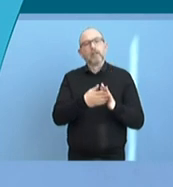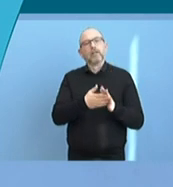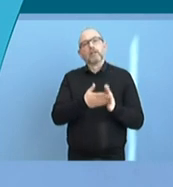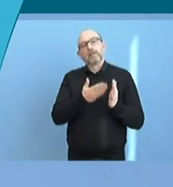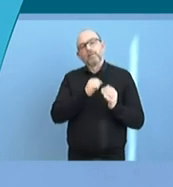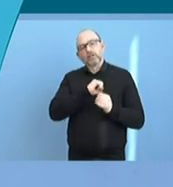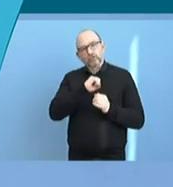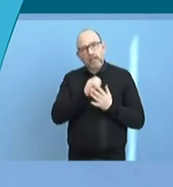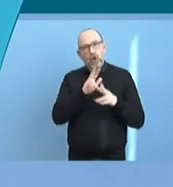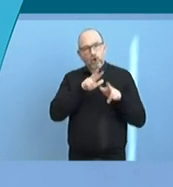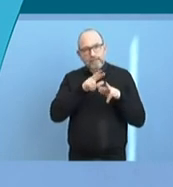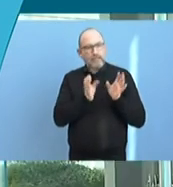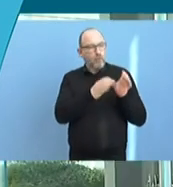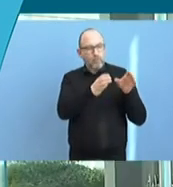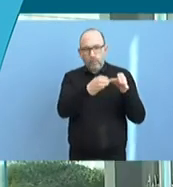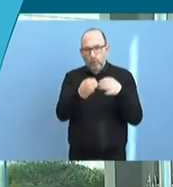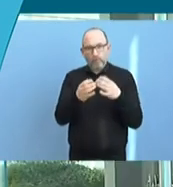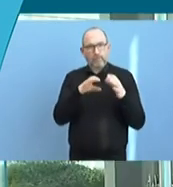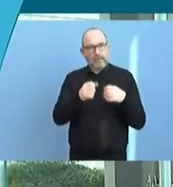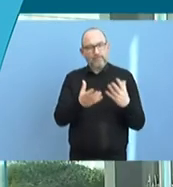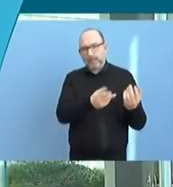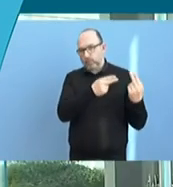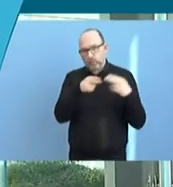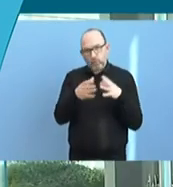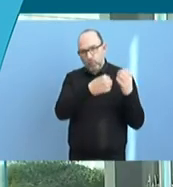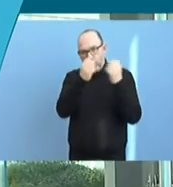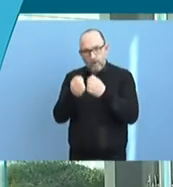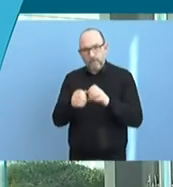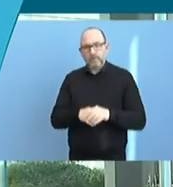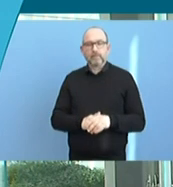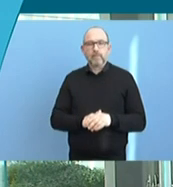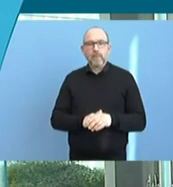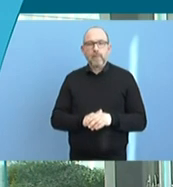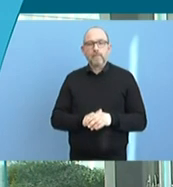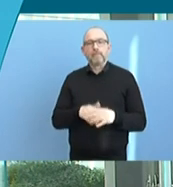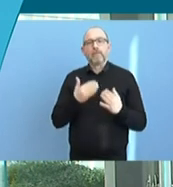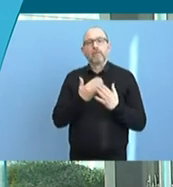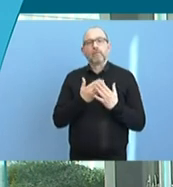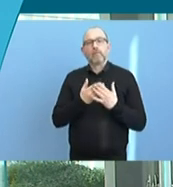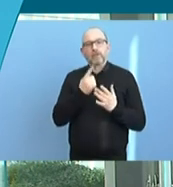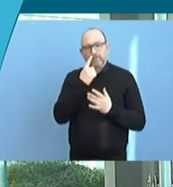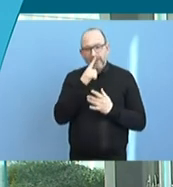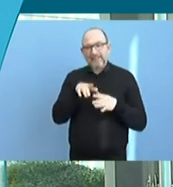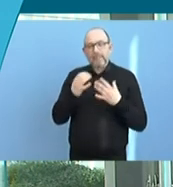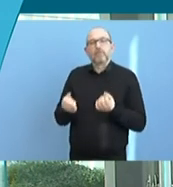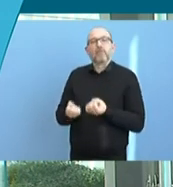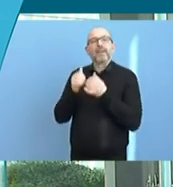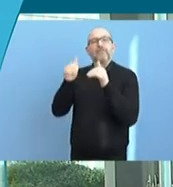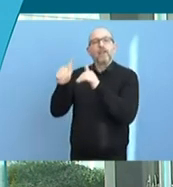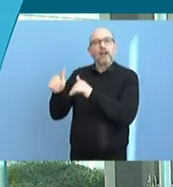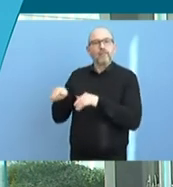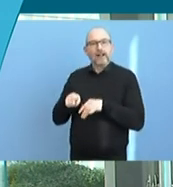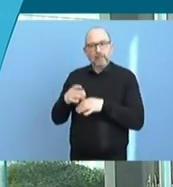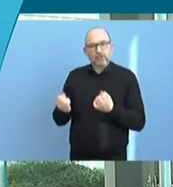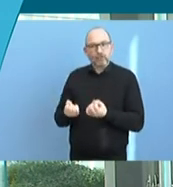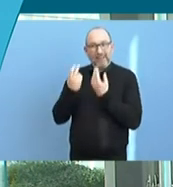Gruppen gab, die man schnell transportieren konnte, auch um Ressourcen freizuschaffen für die Fälle, wo es jetzt noch schwieriger